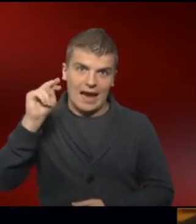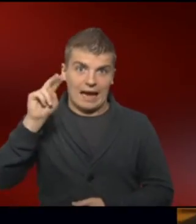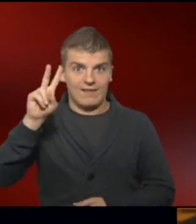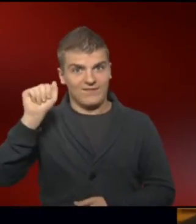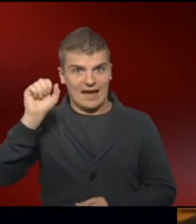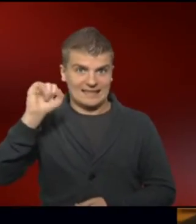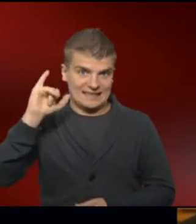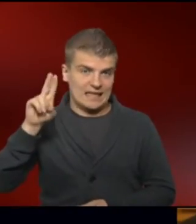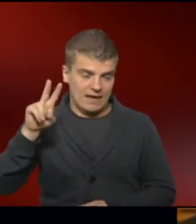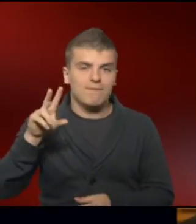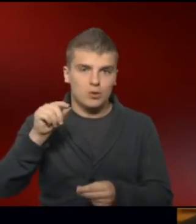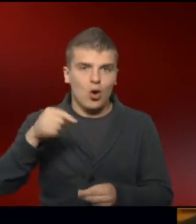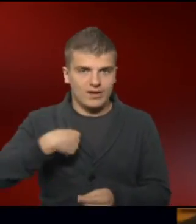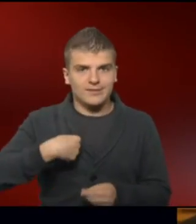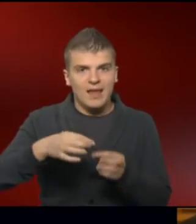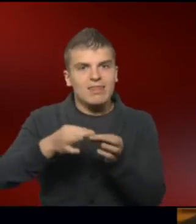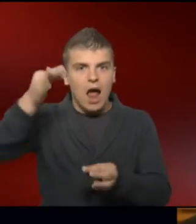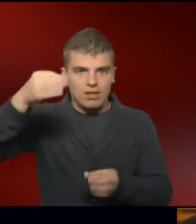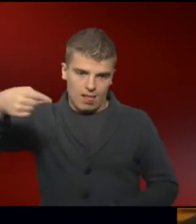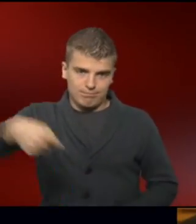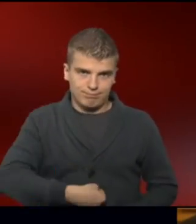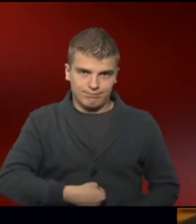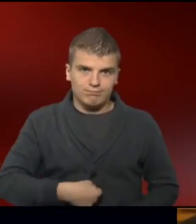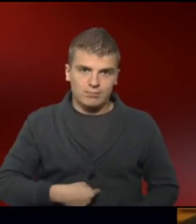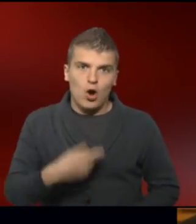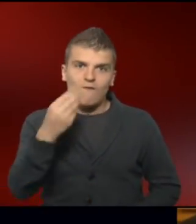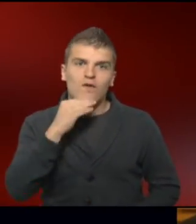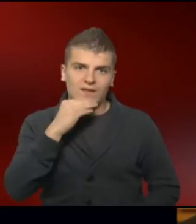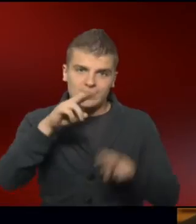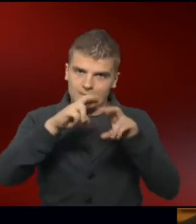also mit Nadelstich versehenen Fruchtwasseruntersuchung ist dann vorgezeichnet.